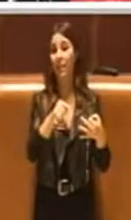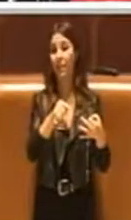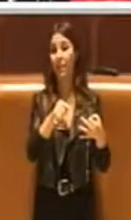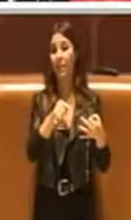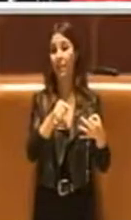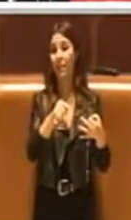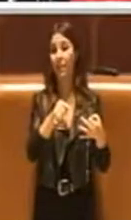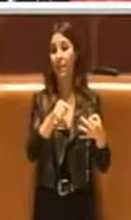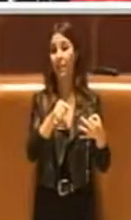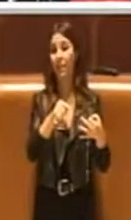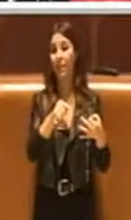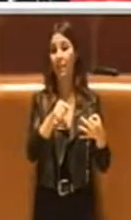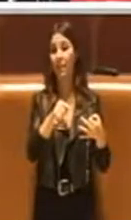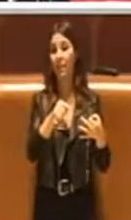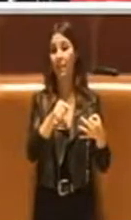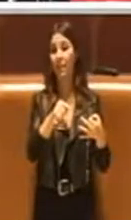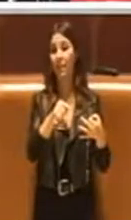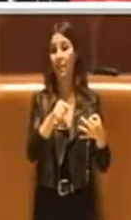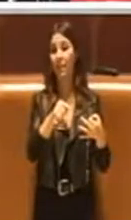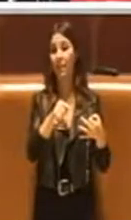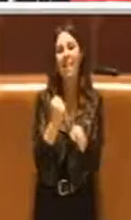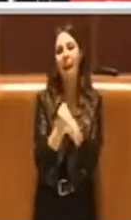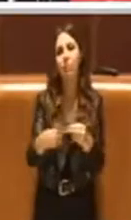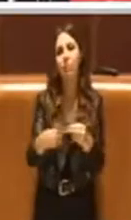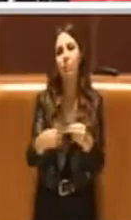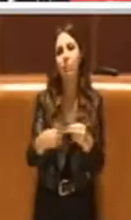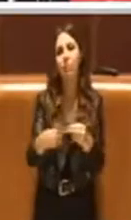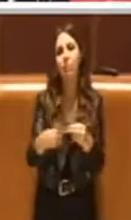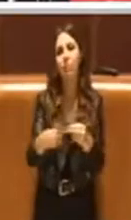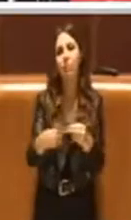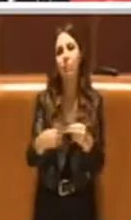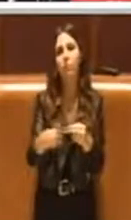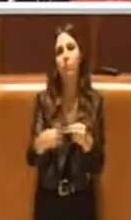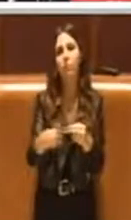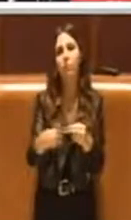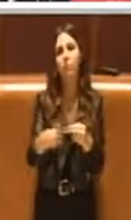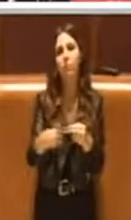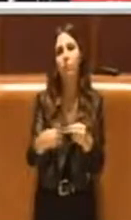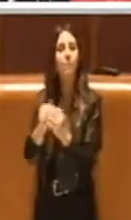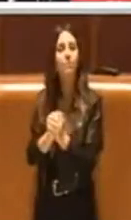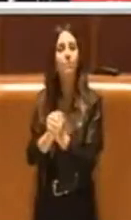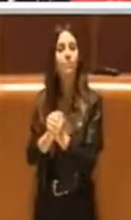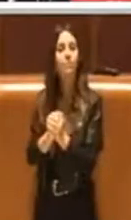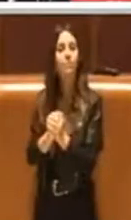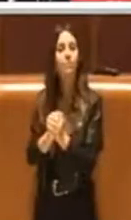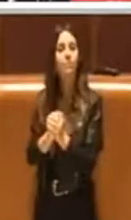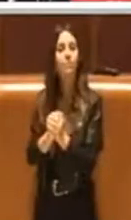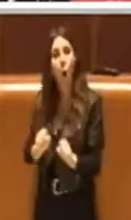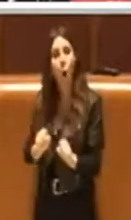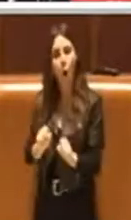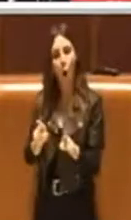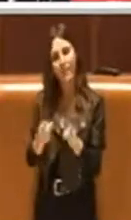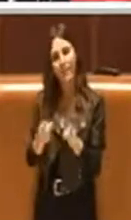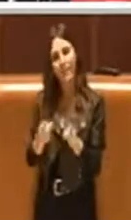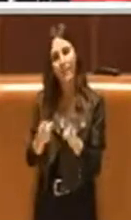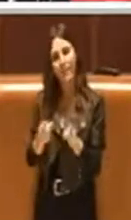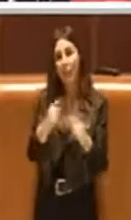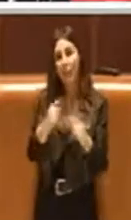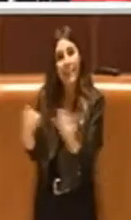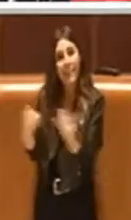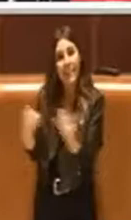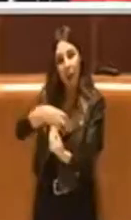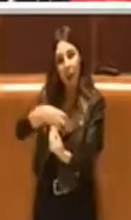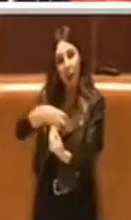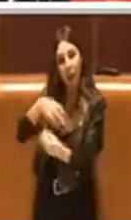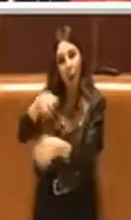relativamente a tagli di opere insomma quindi a tutta questa situazione si potesse discutere con gli assessori